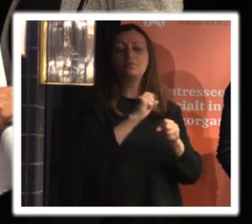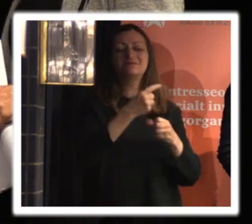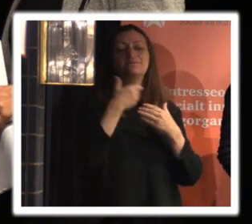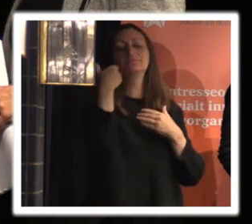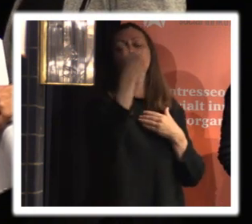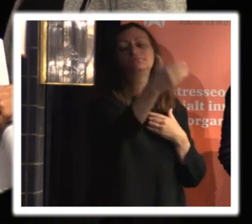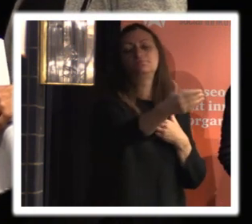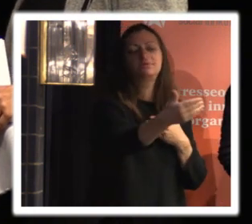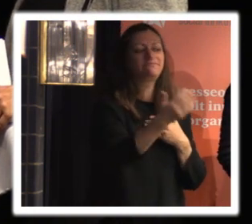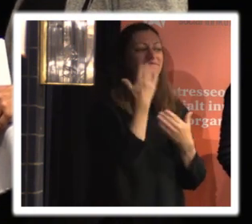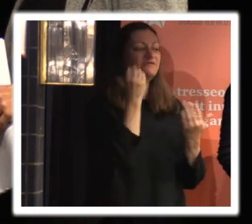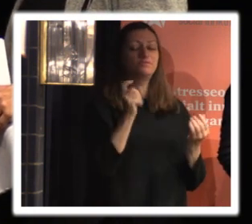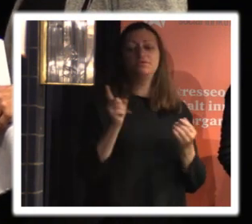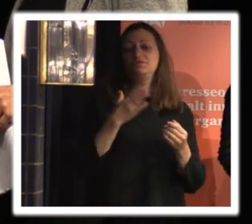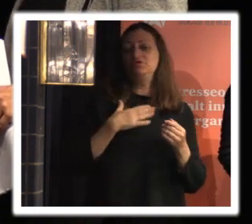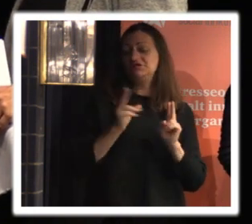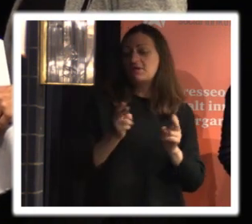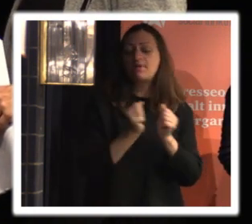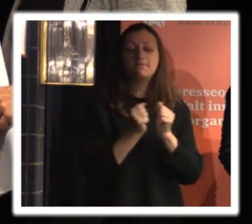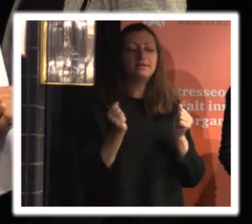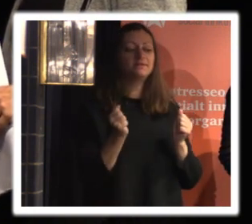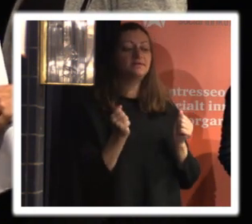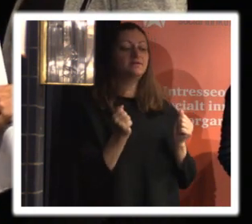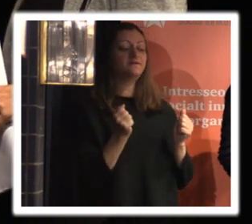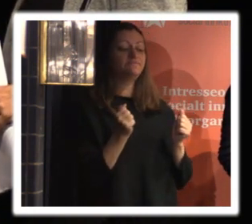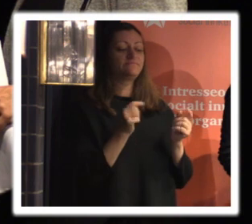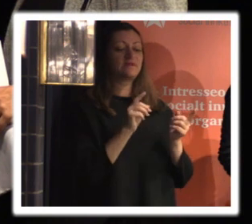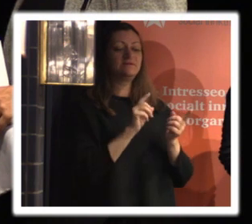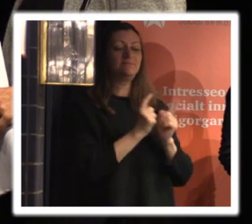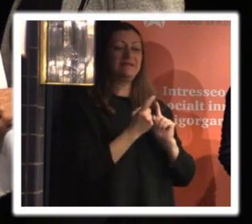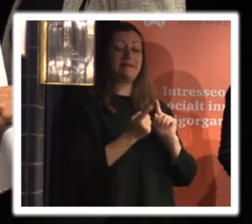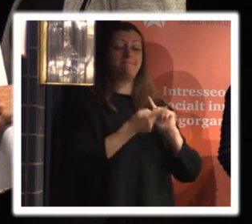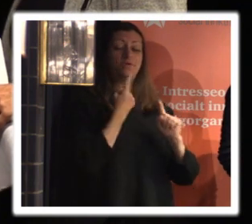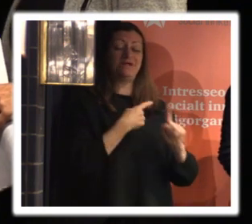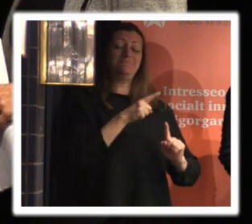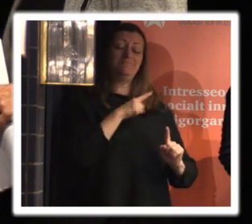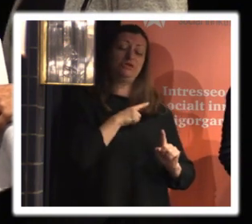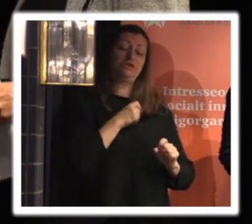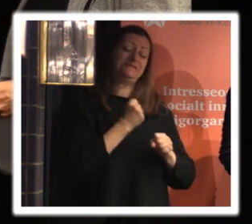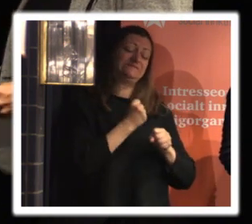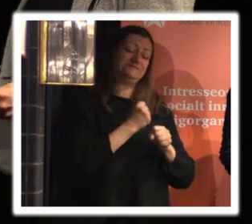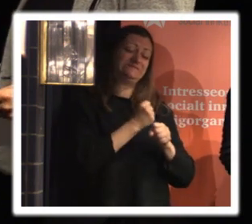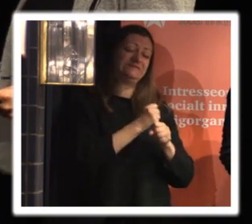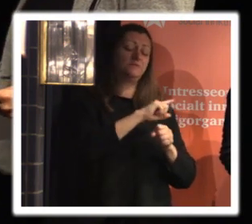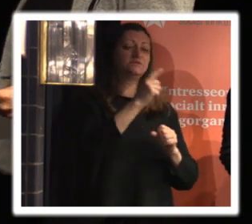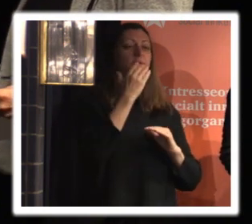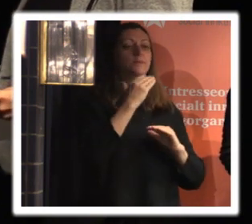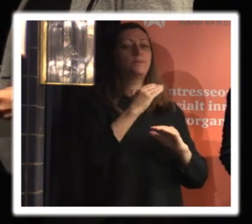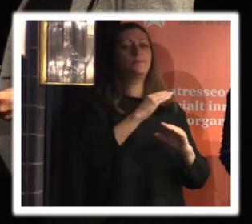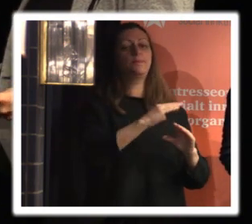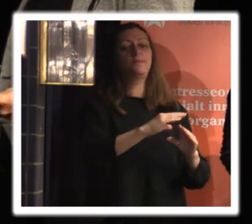så jag vet inte om du delar den bilden men det blir en puckel på något sätt i arbetsinsats och där